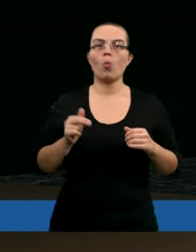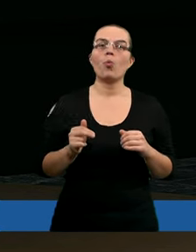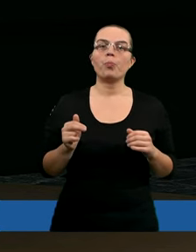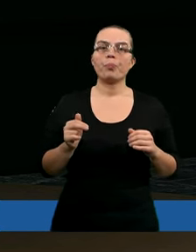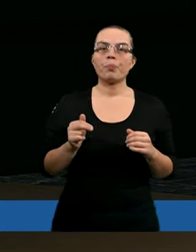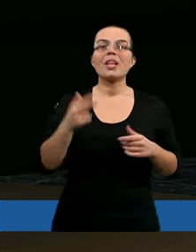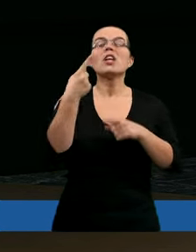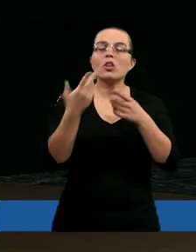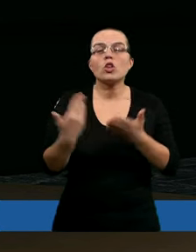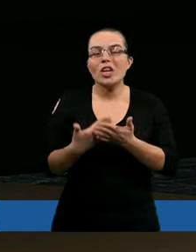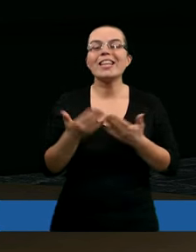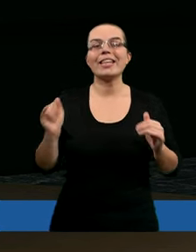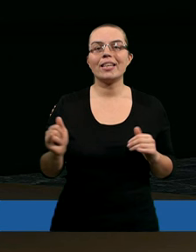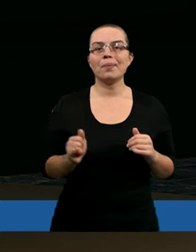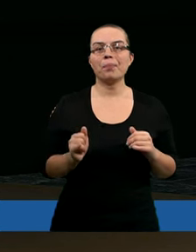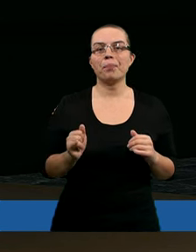Czyli